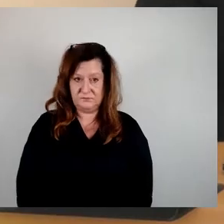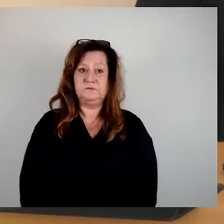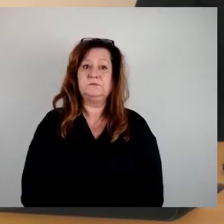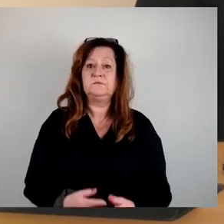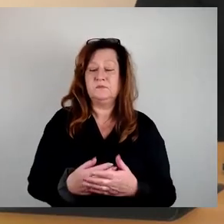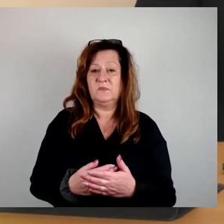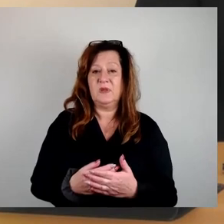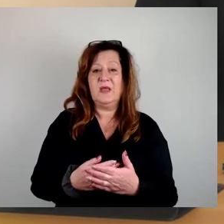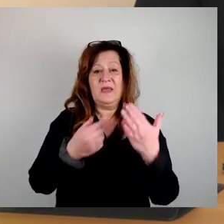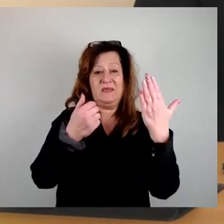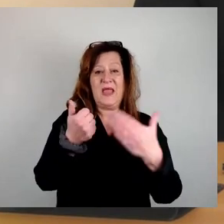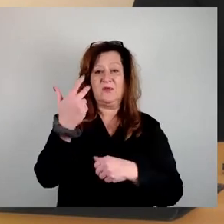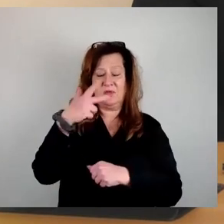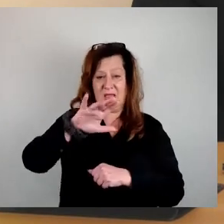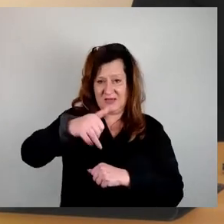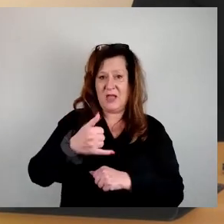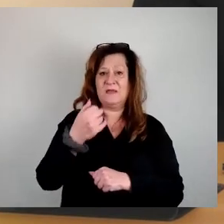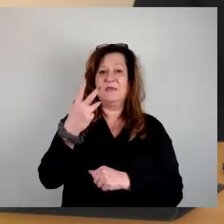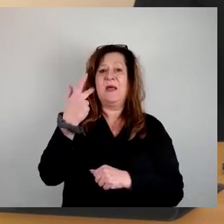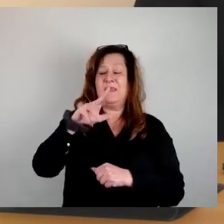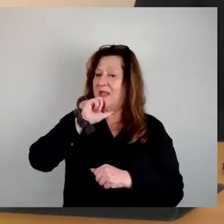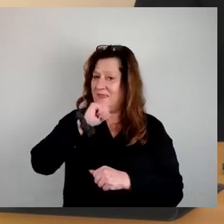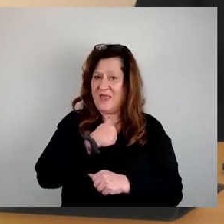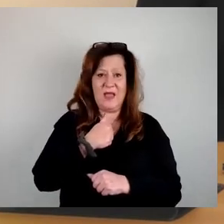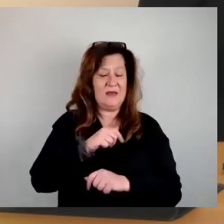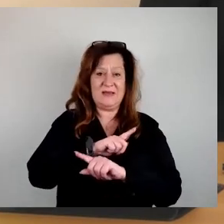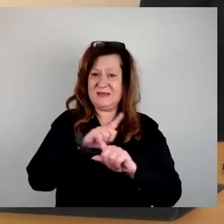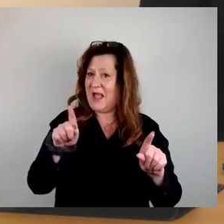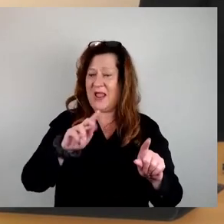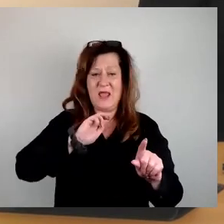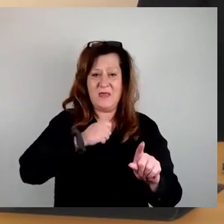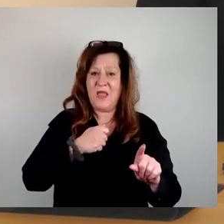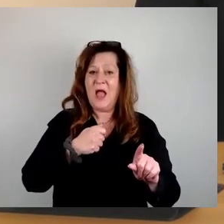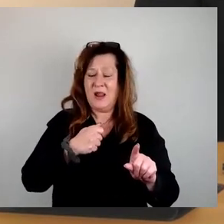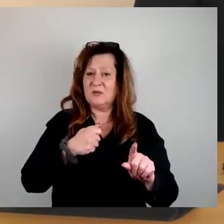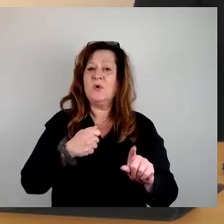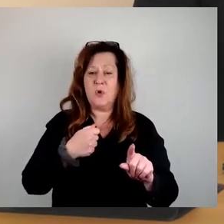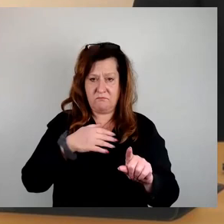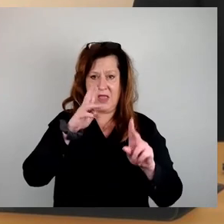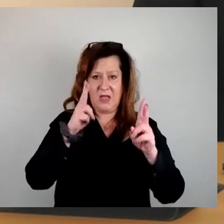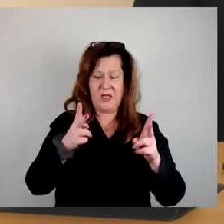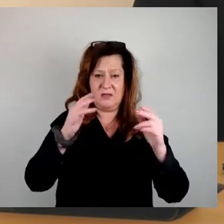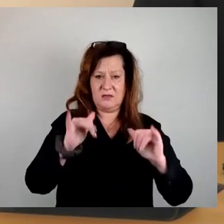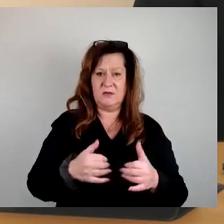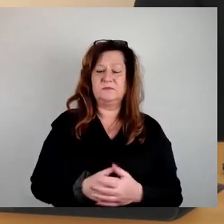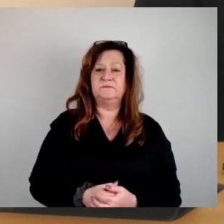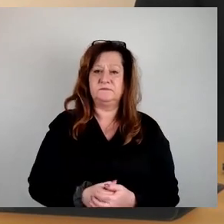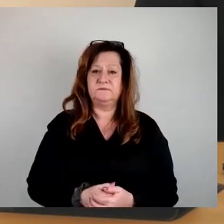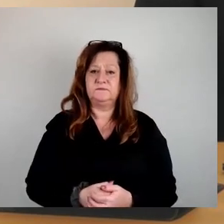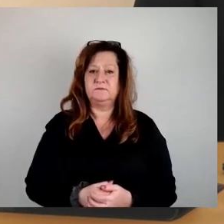36, Ja, Stimmen, 32, Nein. Keine Enthaltung hat damit eine Mehrheit gefunden. Und jetzt kommen wir noch zu dem